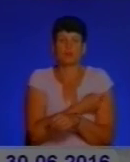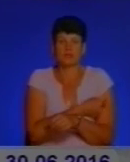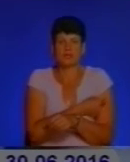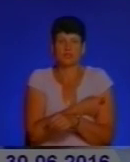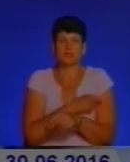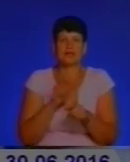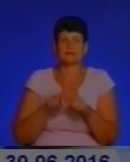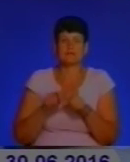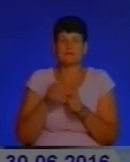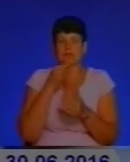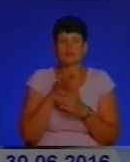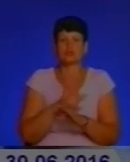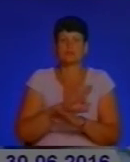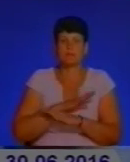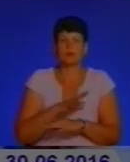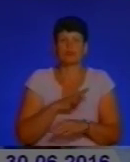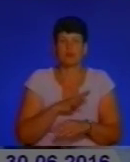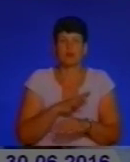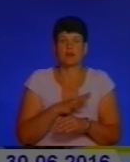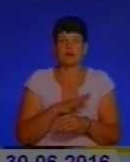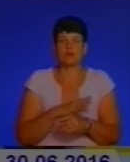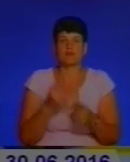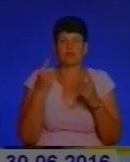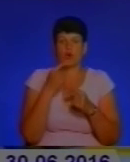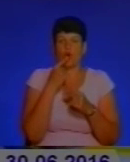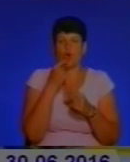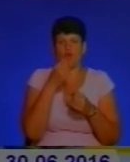що смерть потерпілий настала внаслідок масивної кровотрати,